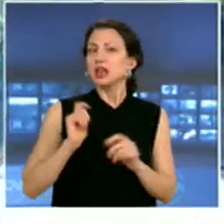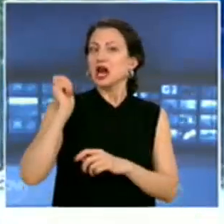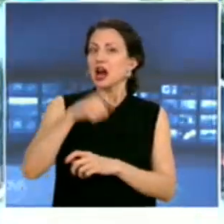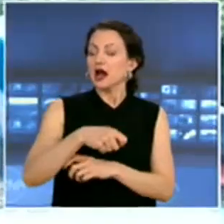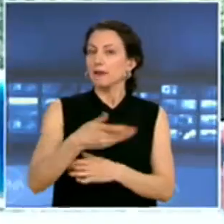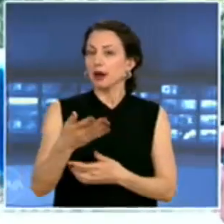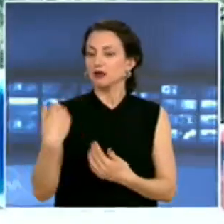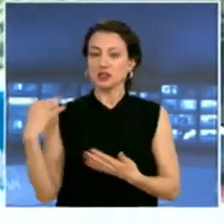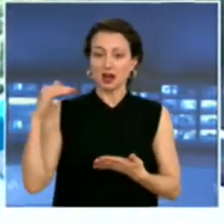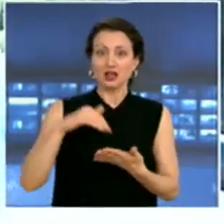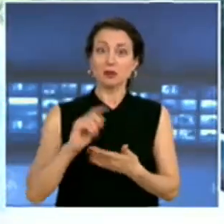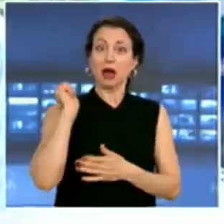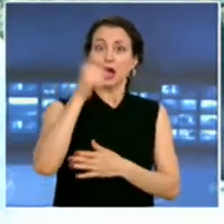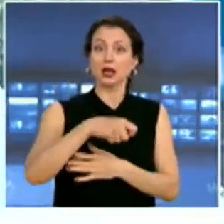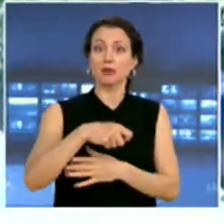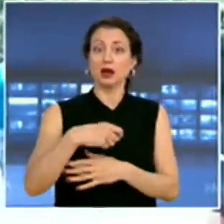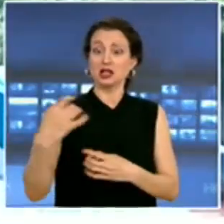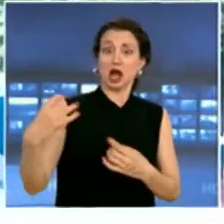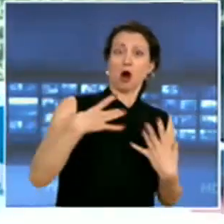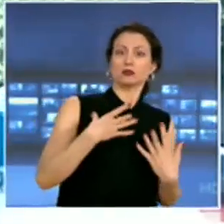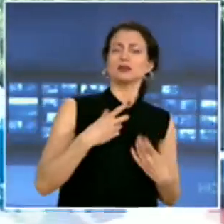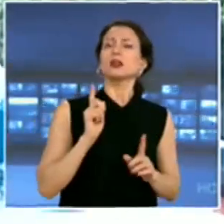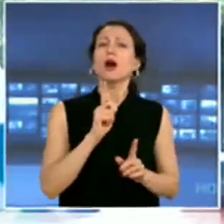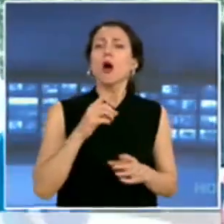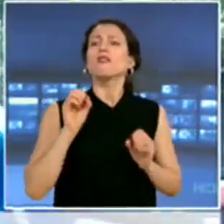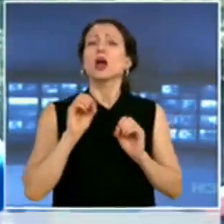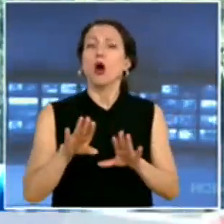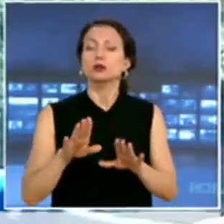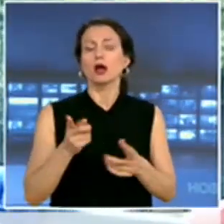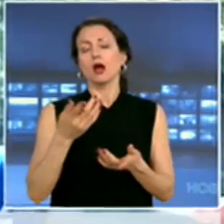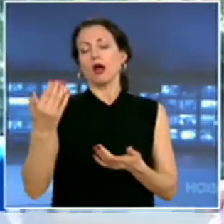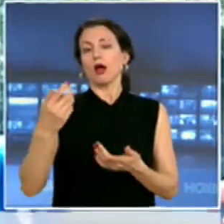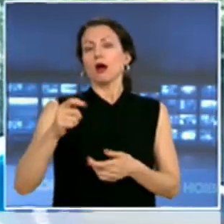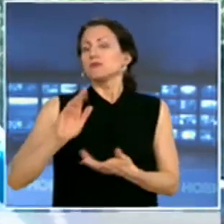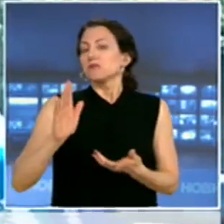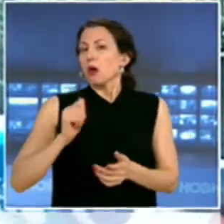Кой ви гонят? По охраната, кой? Имат фенери, предполагам, не знам.